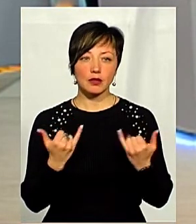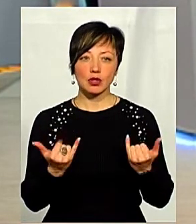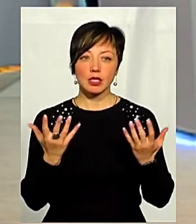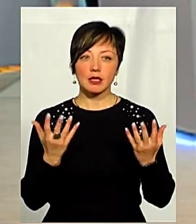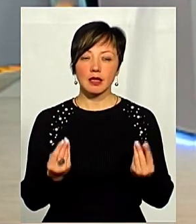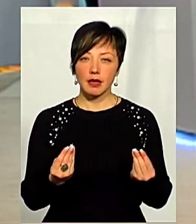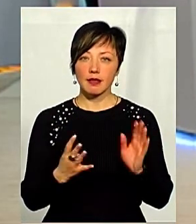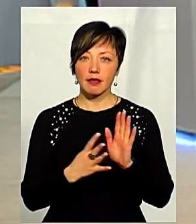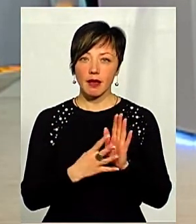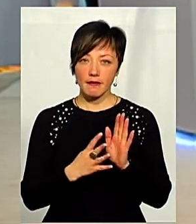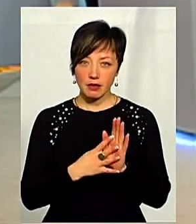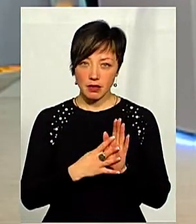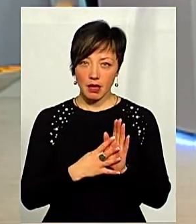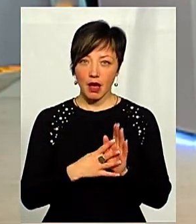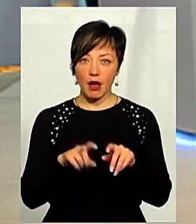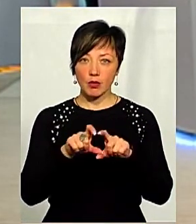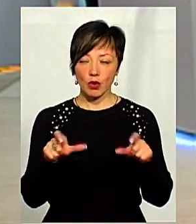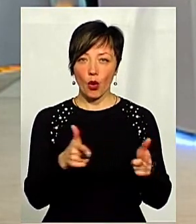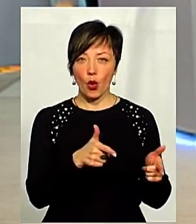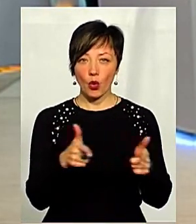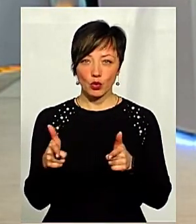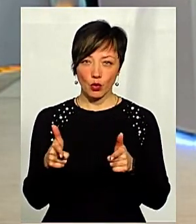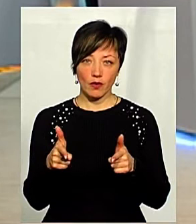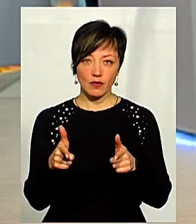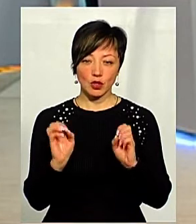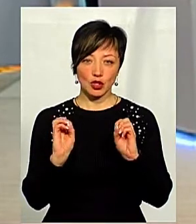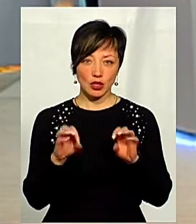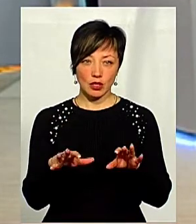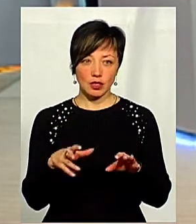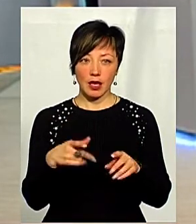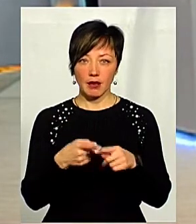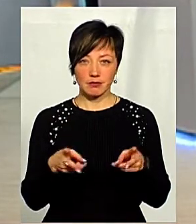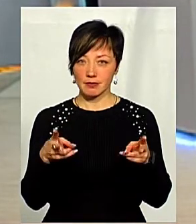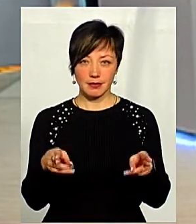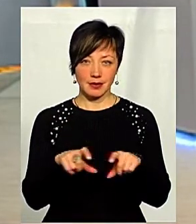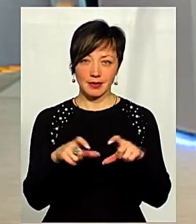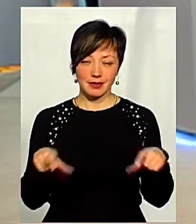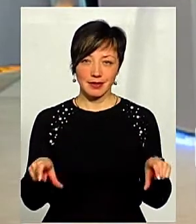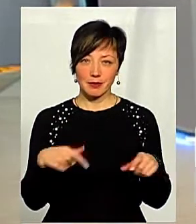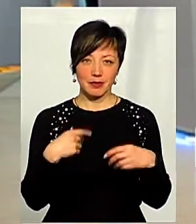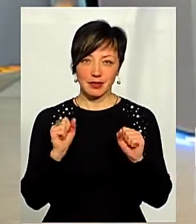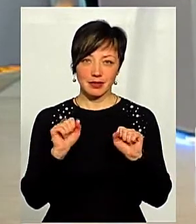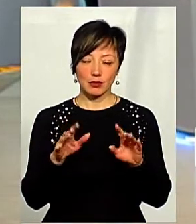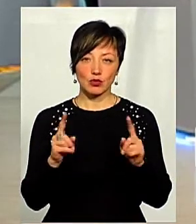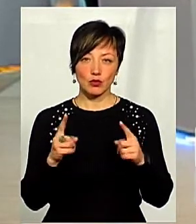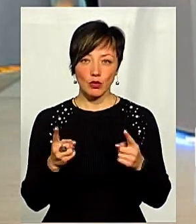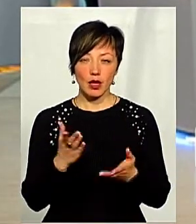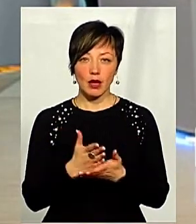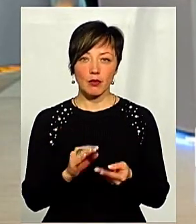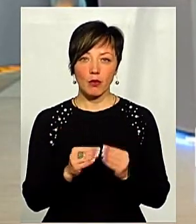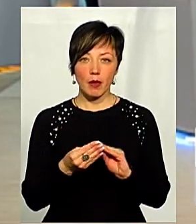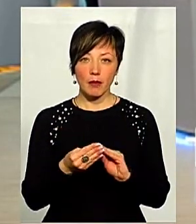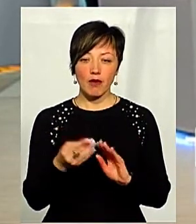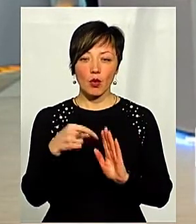сьогоднішній день вже 9 амбулаторій готові до здачі. Я їх не здаю, не перерізаю стрічки, або я, або мої заступники, ми їх не здаємо. Чому? Тому що є